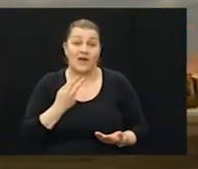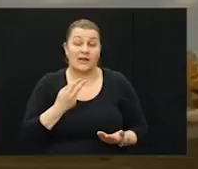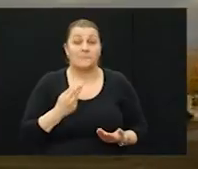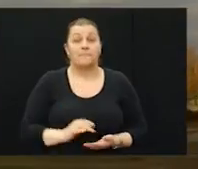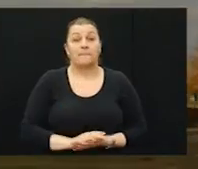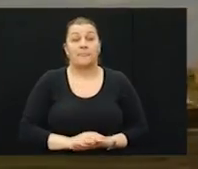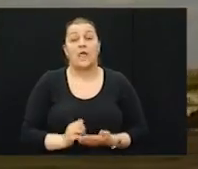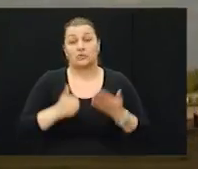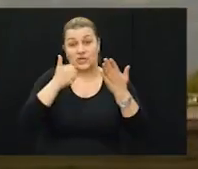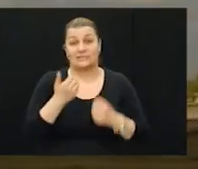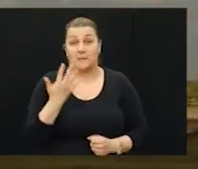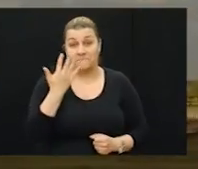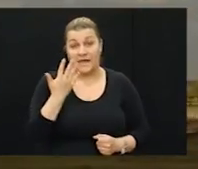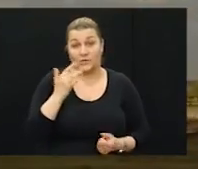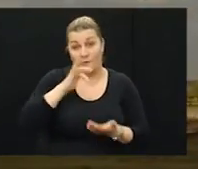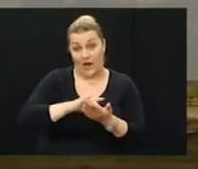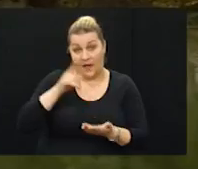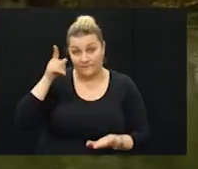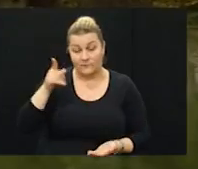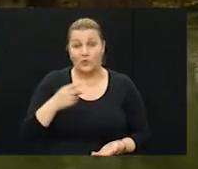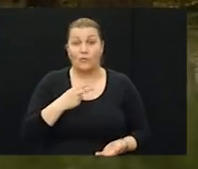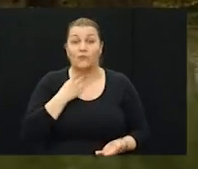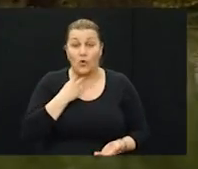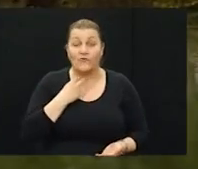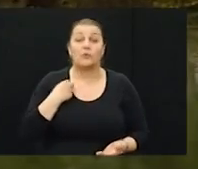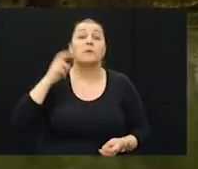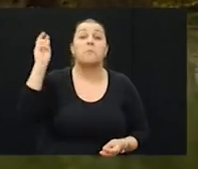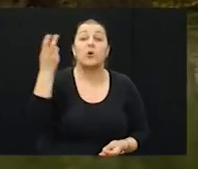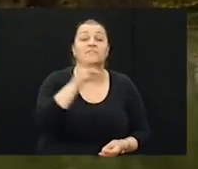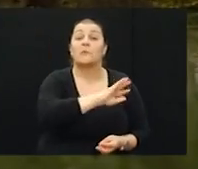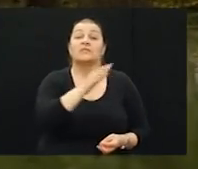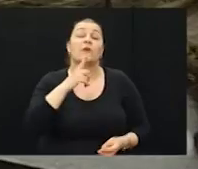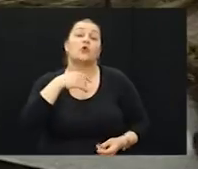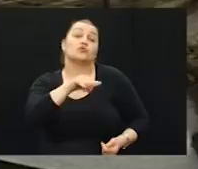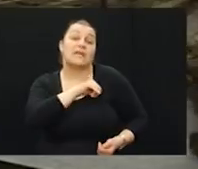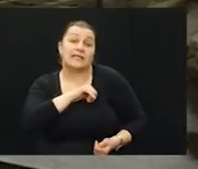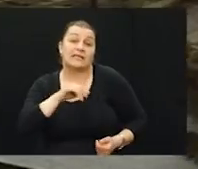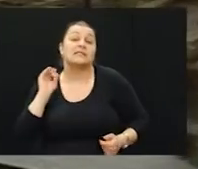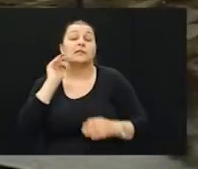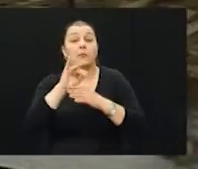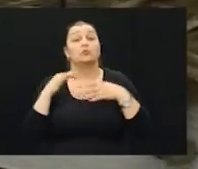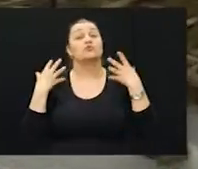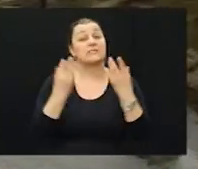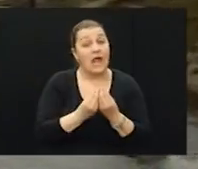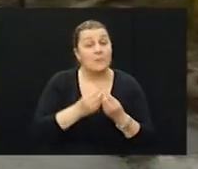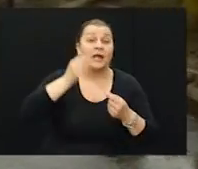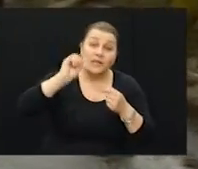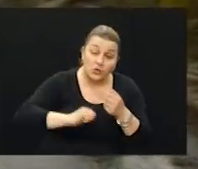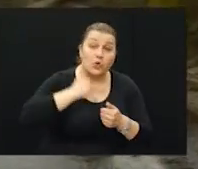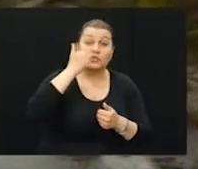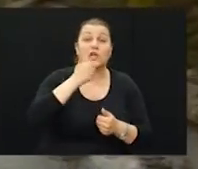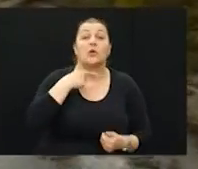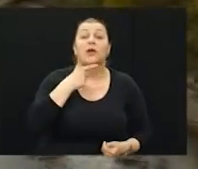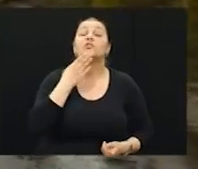alku u Vukovaru. I pozivamo sve zainteresirane da budu zajedno s nama i da na taj način kažemo još